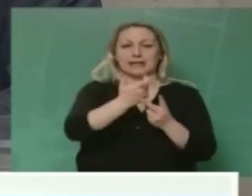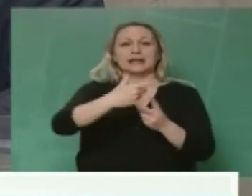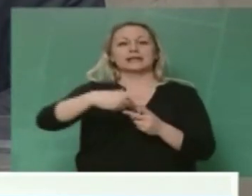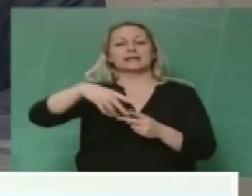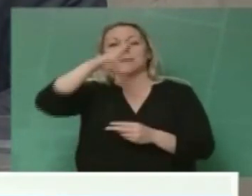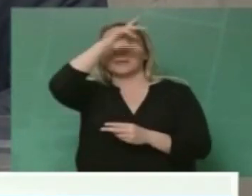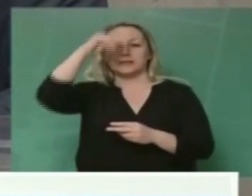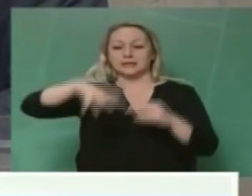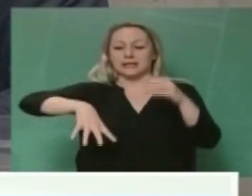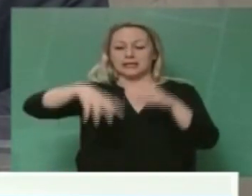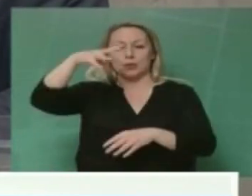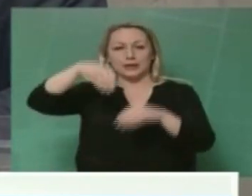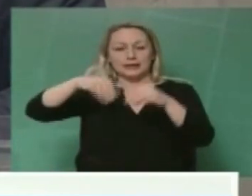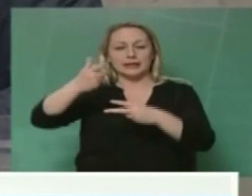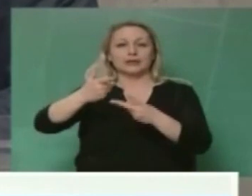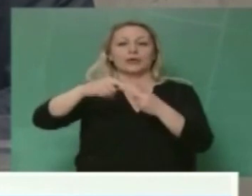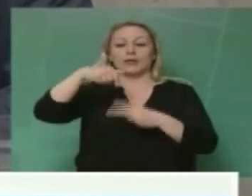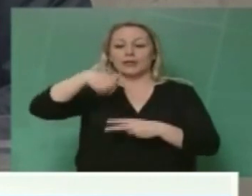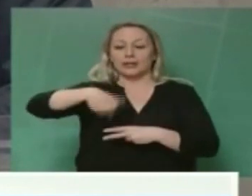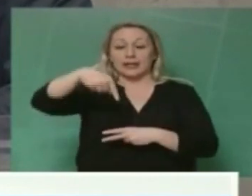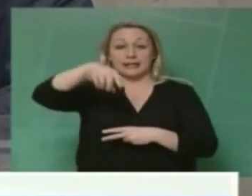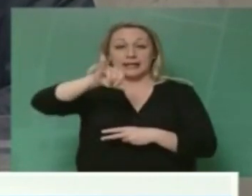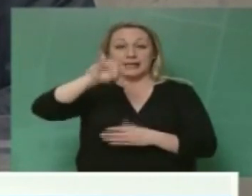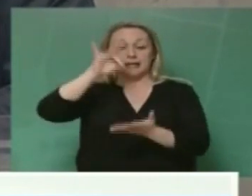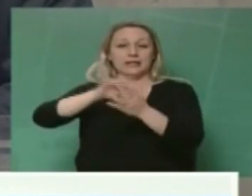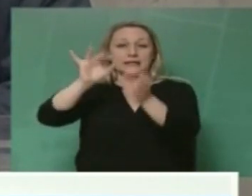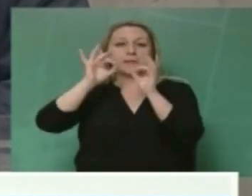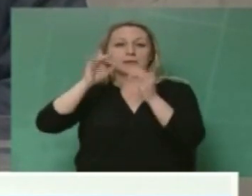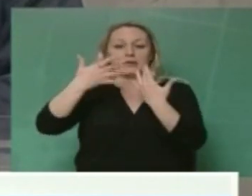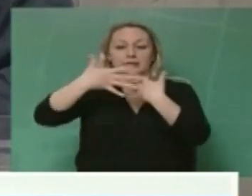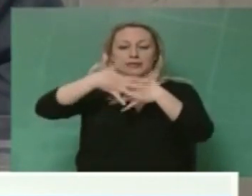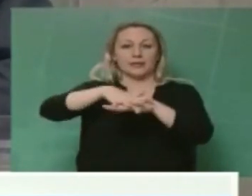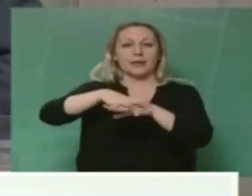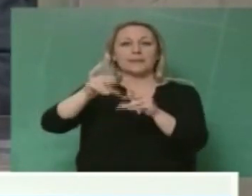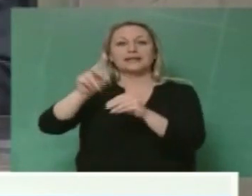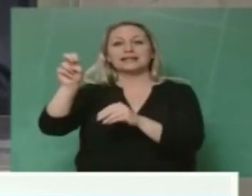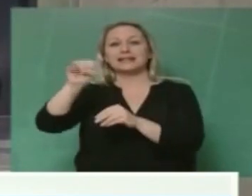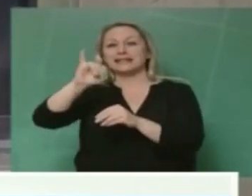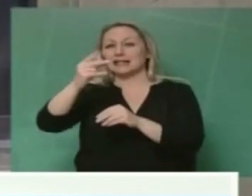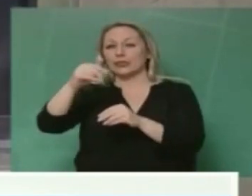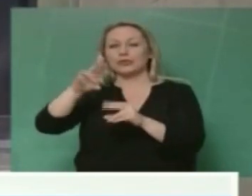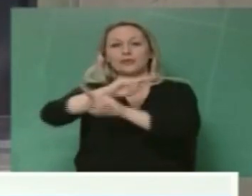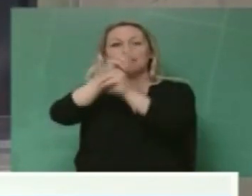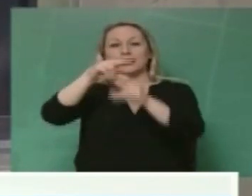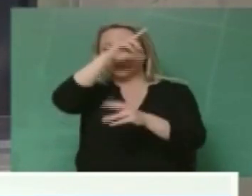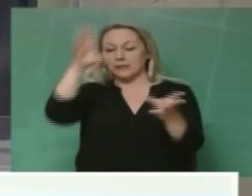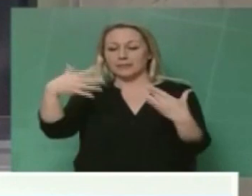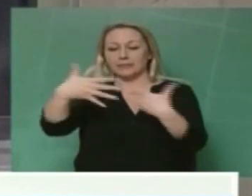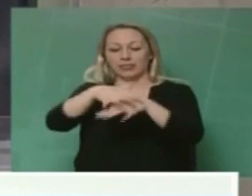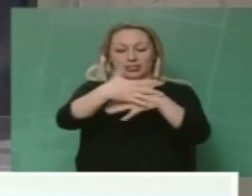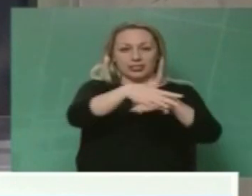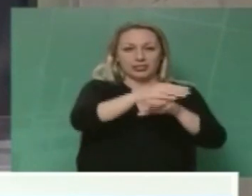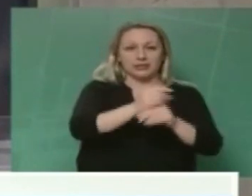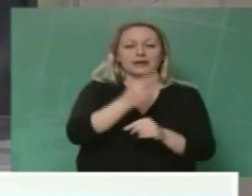επίκειται τώρα και η συγχώνευση του ΤΕΗ Κεντρικής Μακεδονίας εδώ στη Σύνδο με το Διεθνές Πανεπιστήμιο έγινε μια συζήτηση,